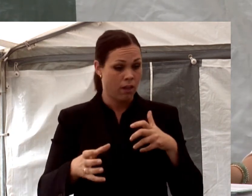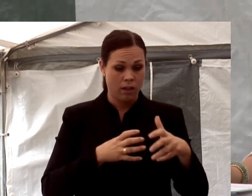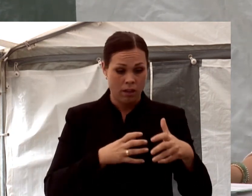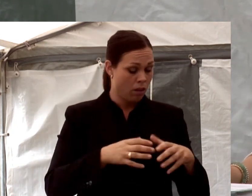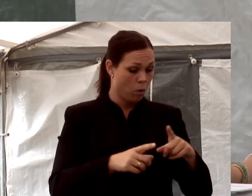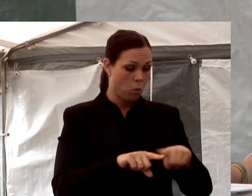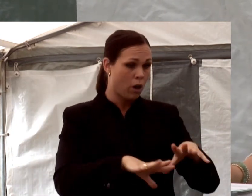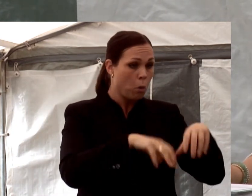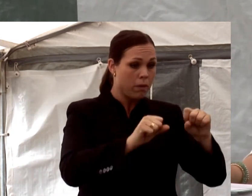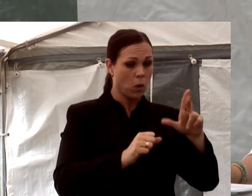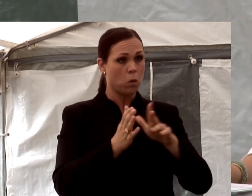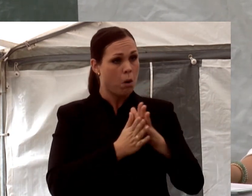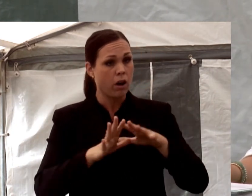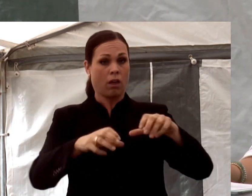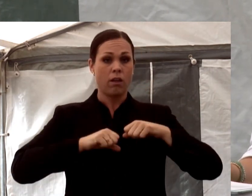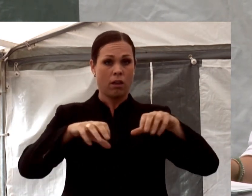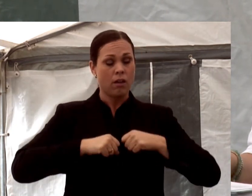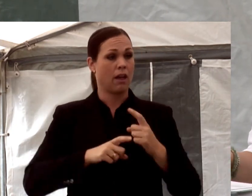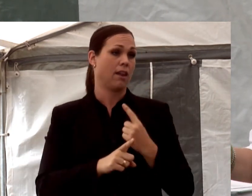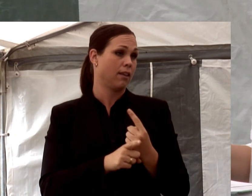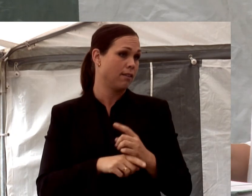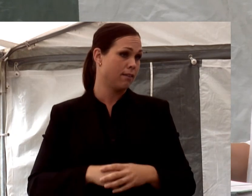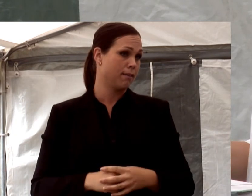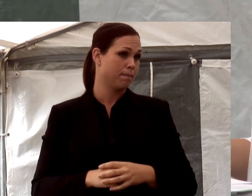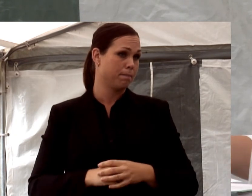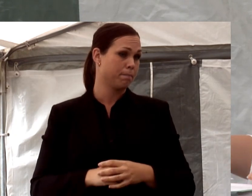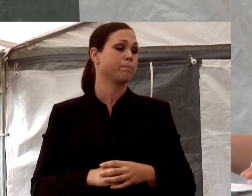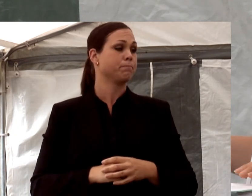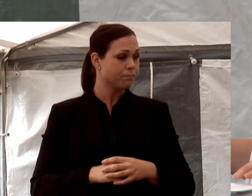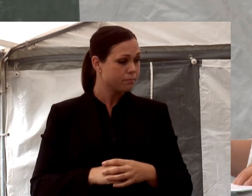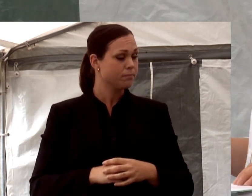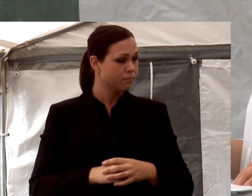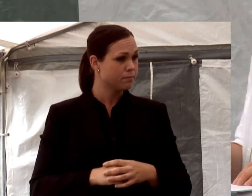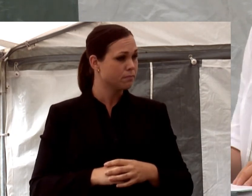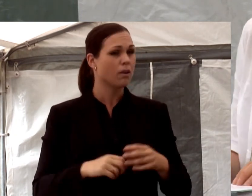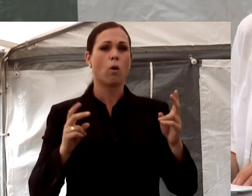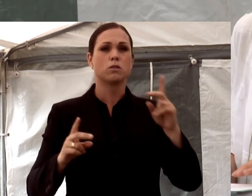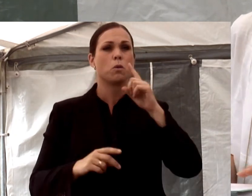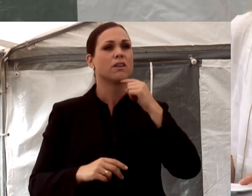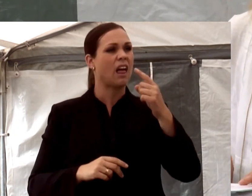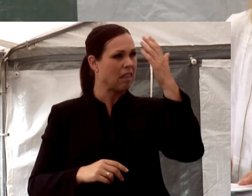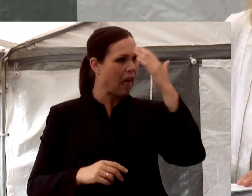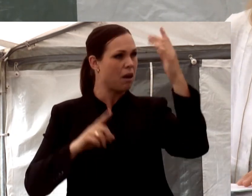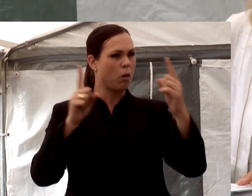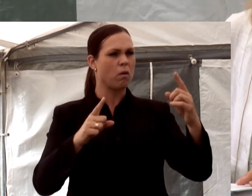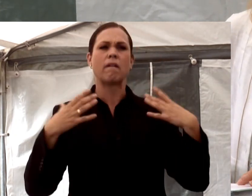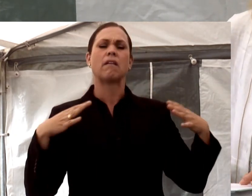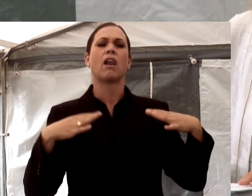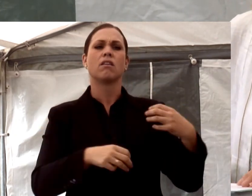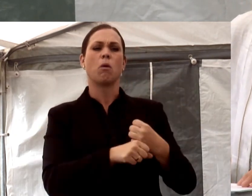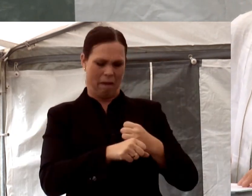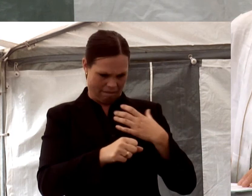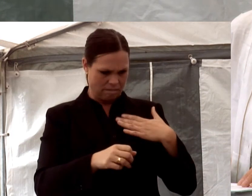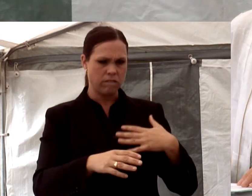uppgifter och utmaningar? Hur som har det. Man säger också att äldre vill inte jobba. Man vill